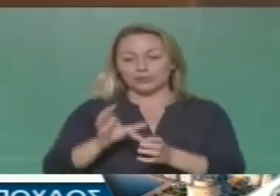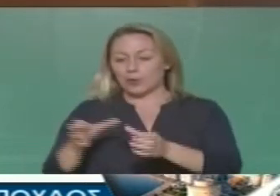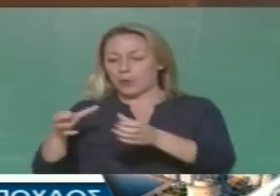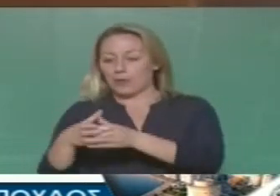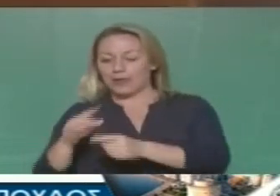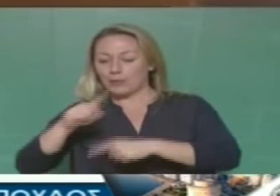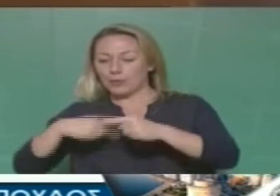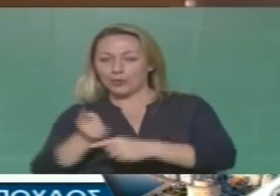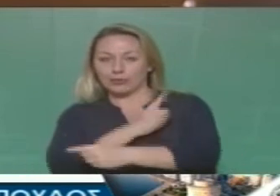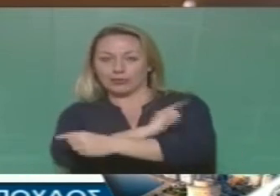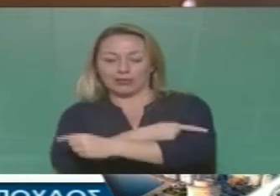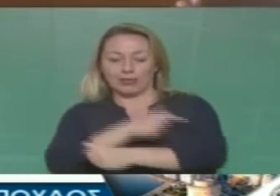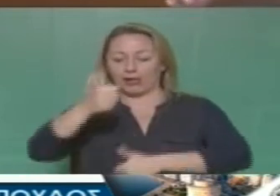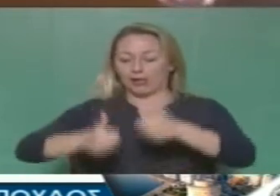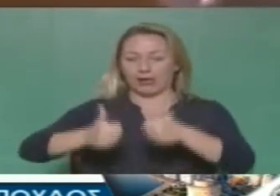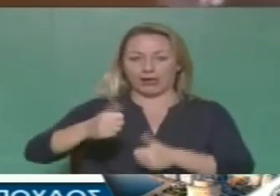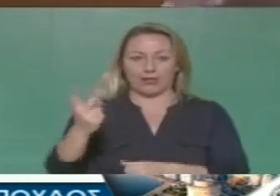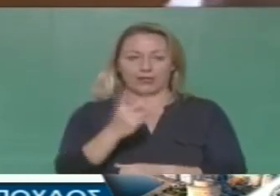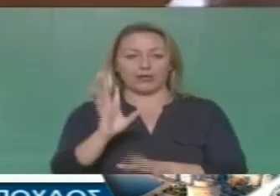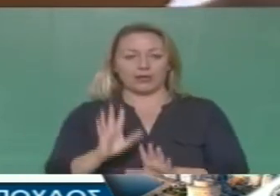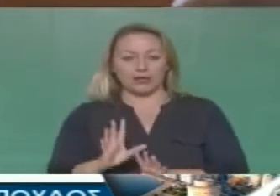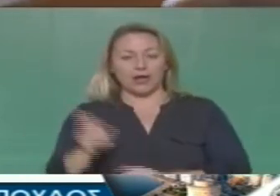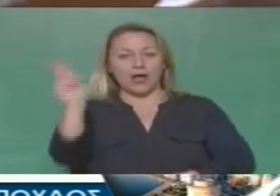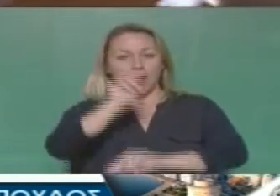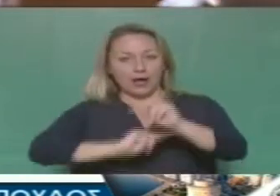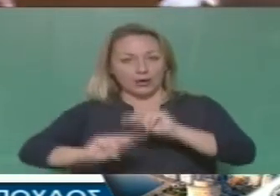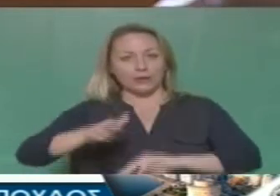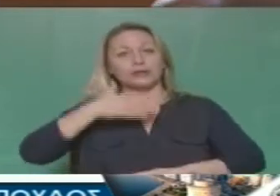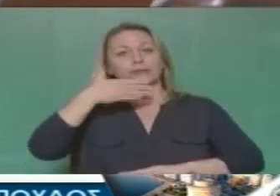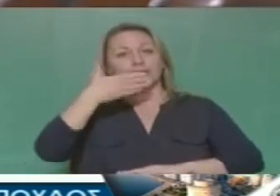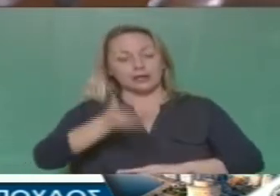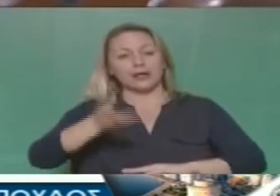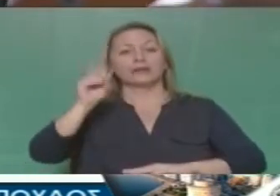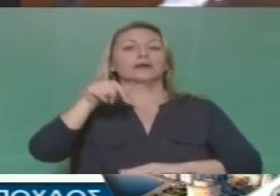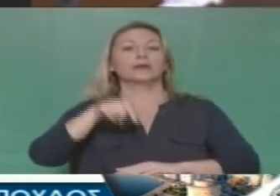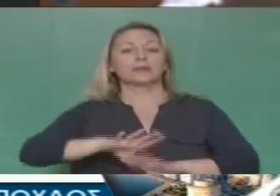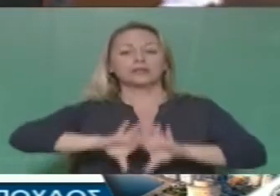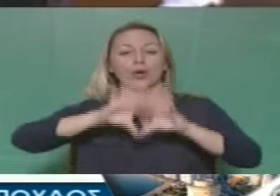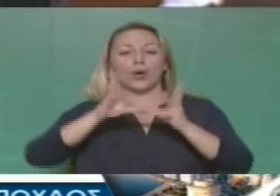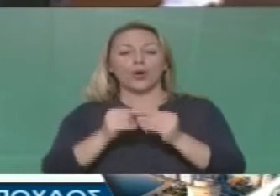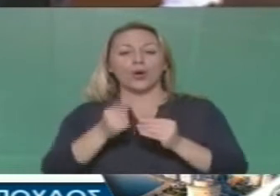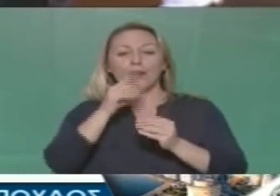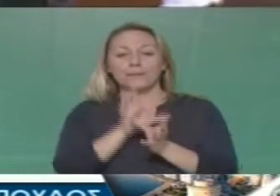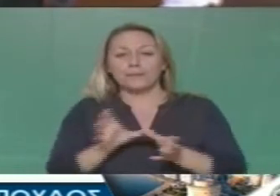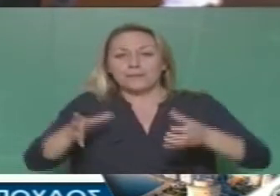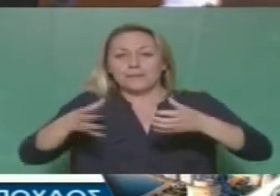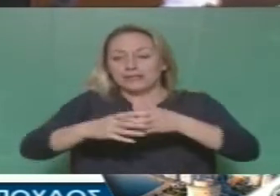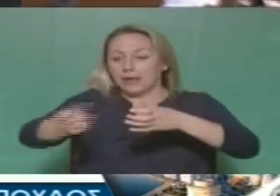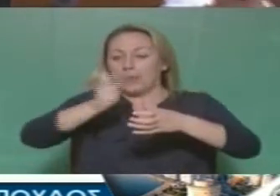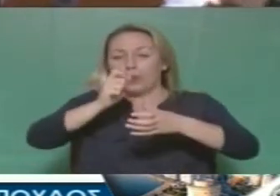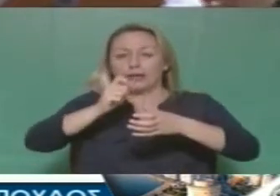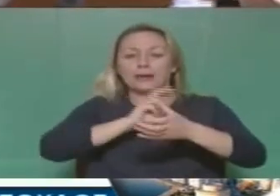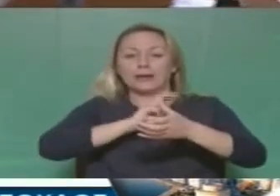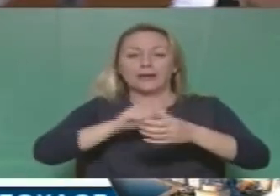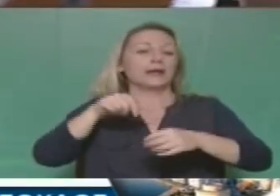και τα λοιπά. Στην πραγματικότητα, μετά από τις εκλογές, ήρθαν και συνοστίστηκαν κάτω από την ενιαία πολιτική, δεν